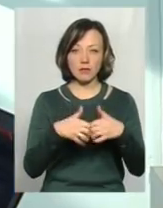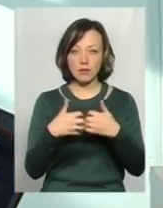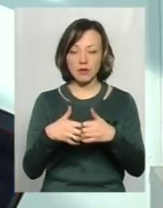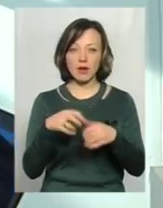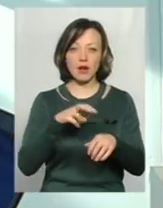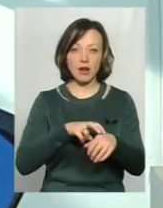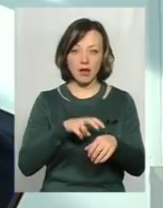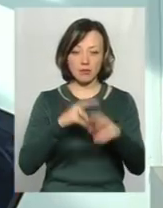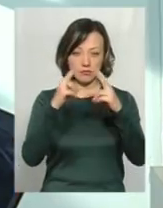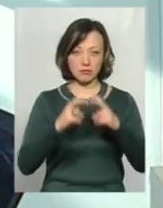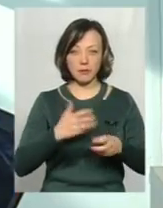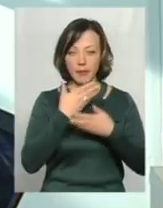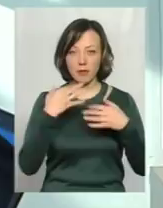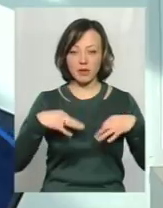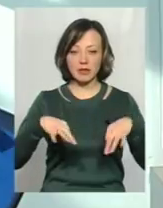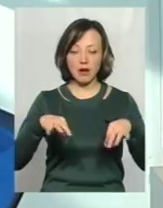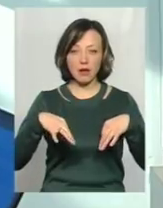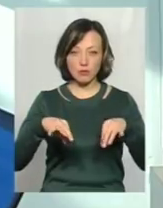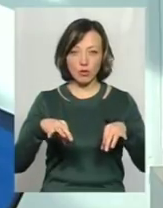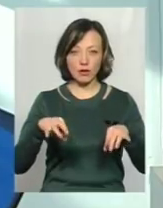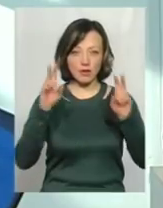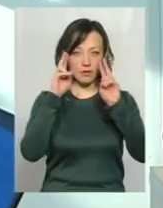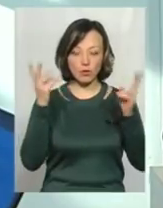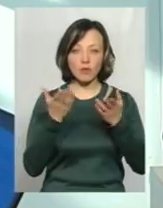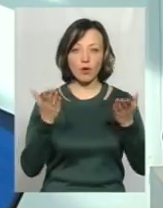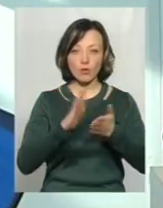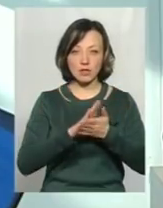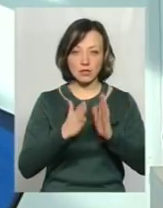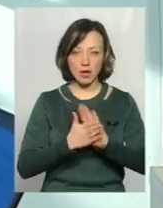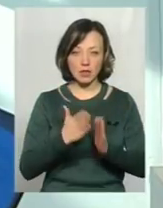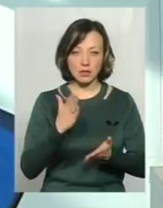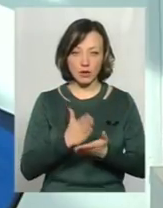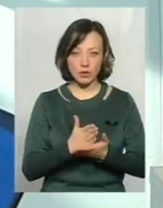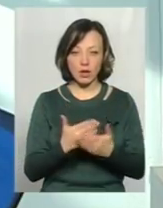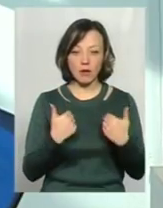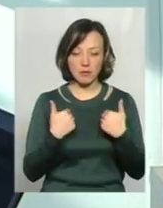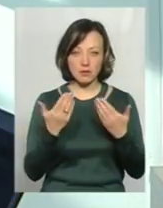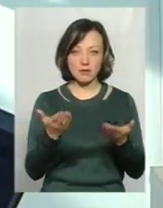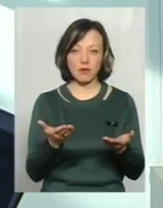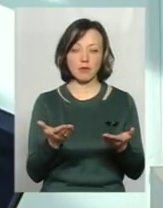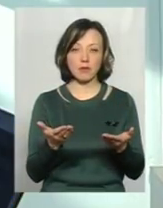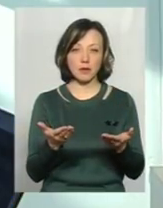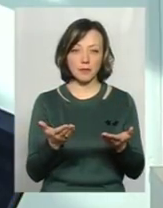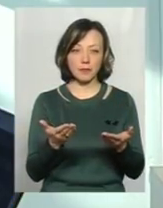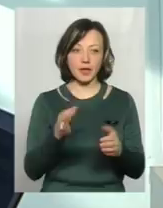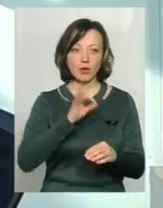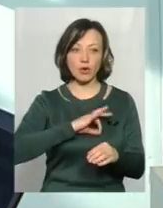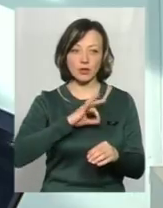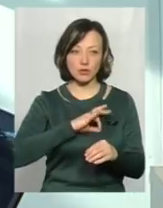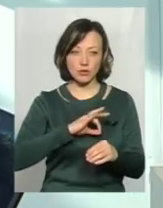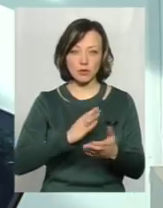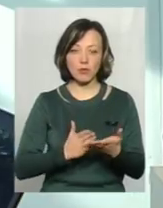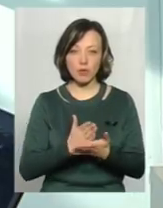лікаря, транспортний засіб, невідомий в якому технічному стані знаходиться, а ми з вами користуємось